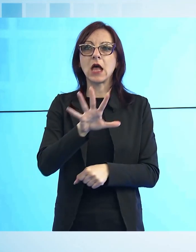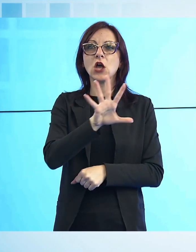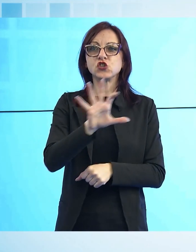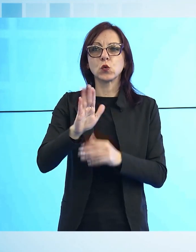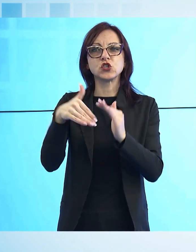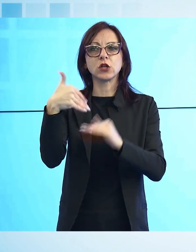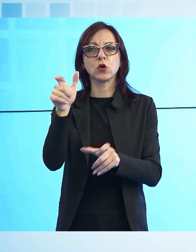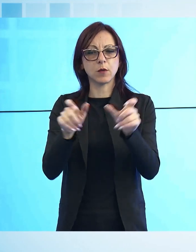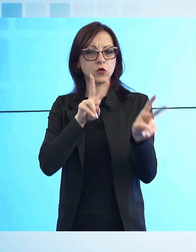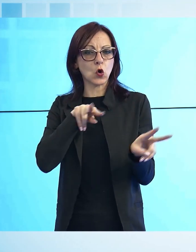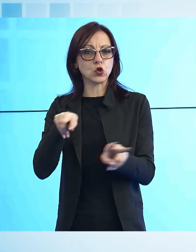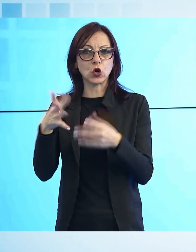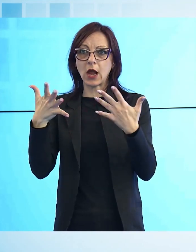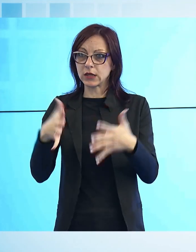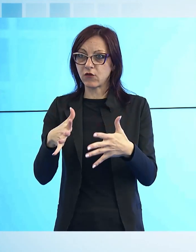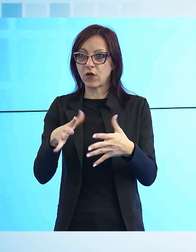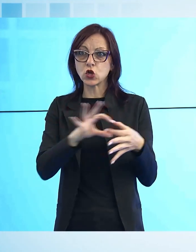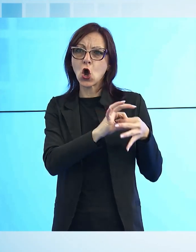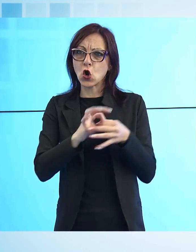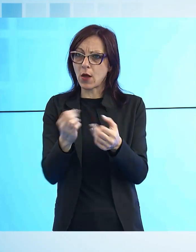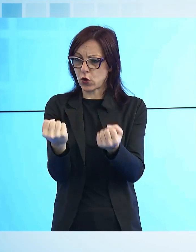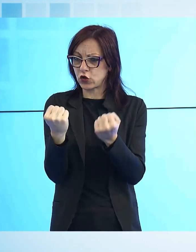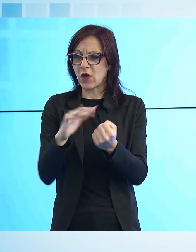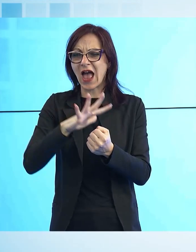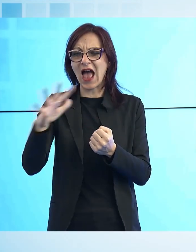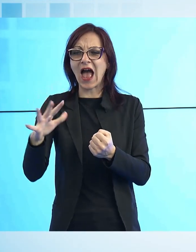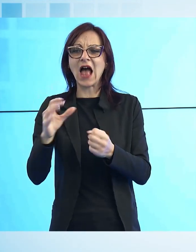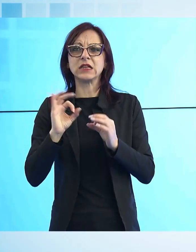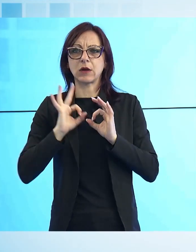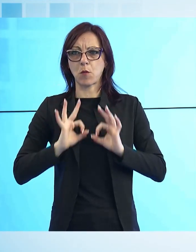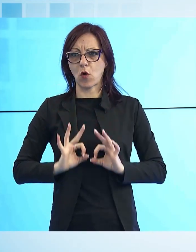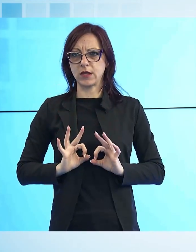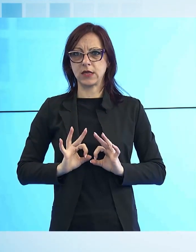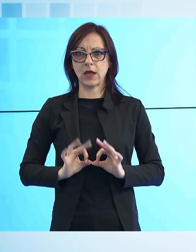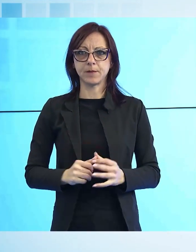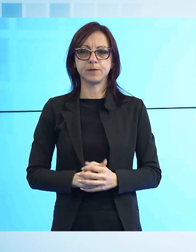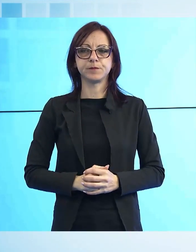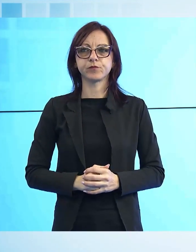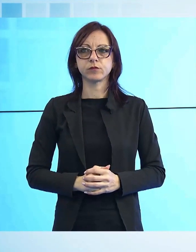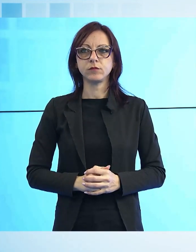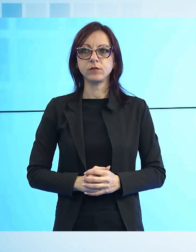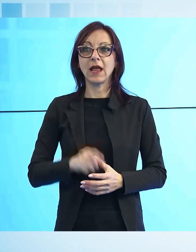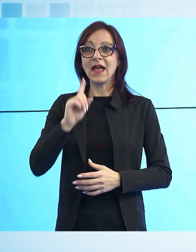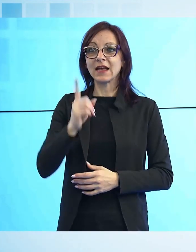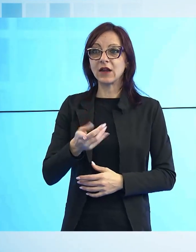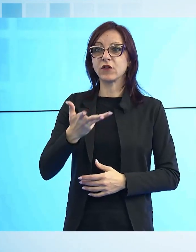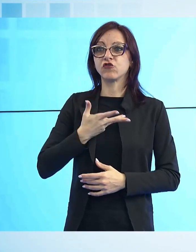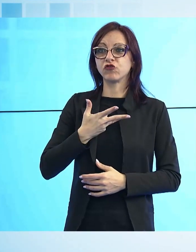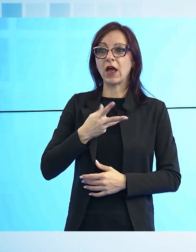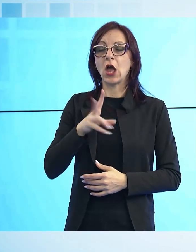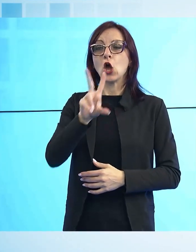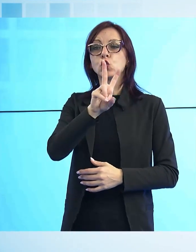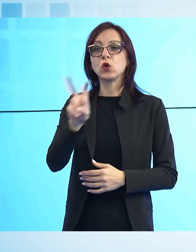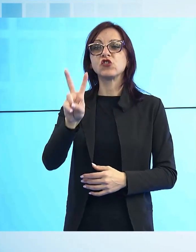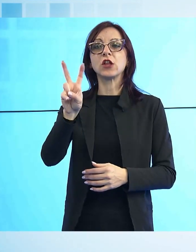controllate ed una stretta collaborazione con le altre forze di polizia. In Garfagnana ci sono più di 220 frazioni